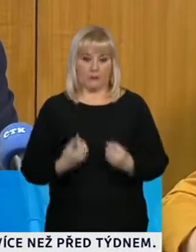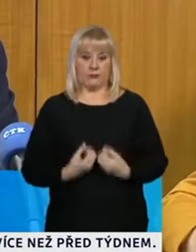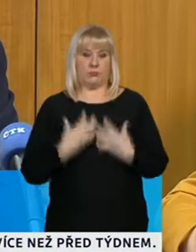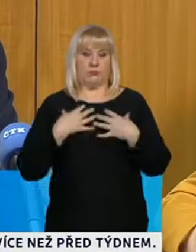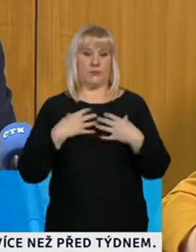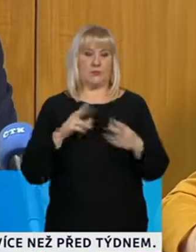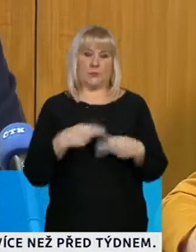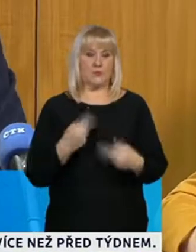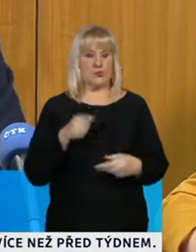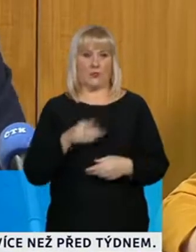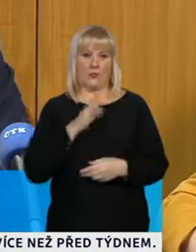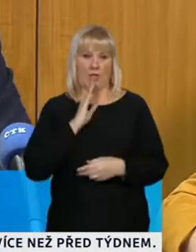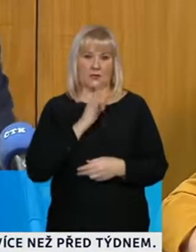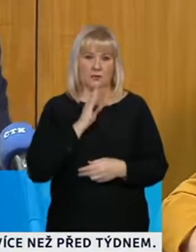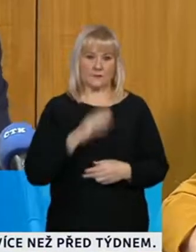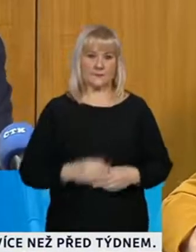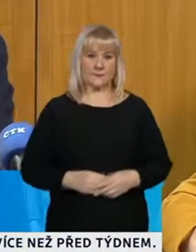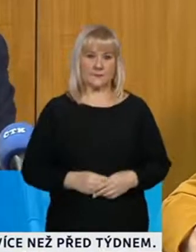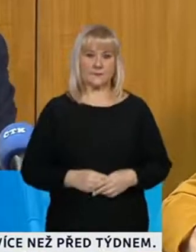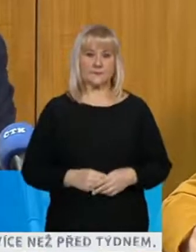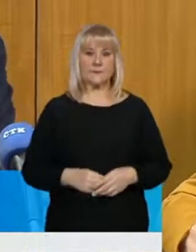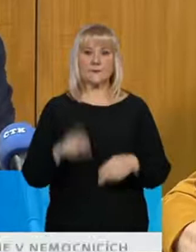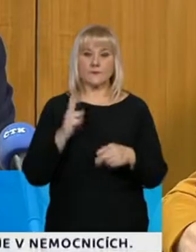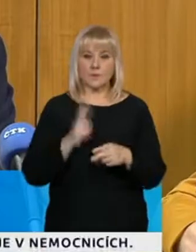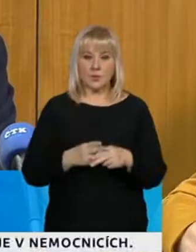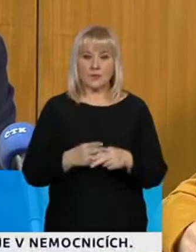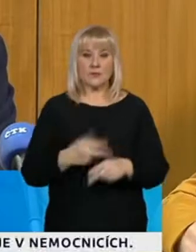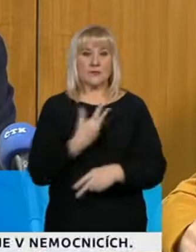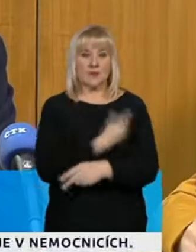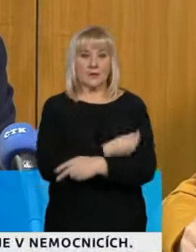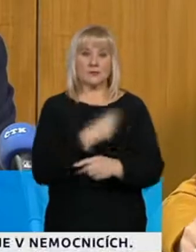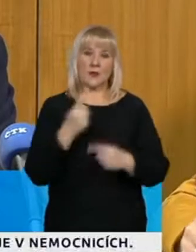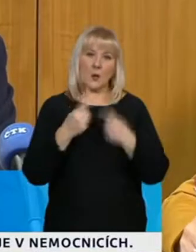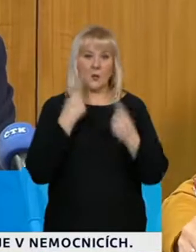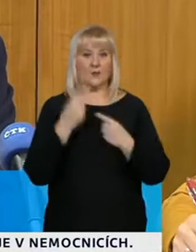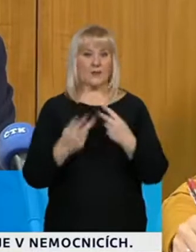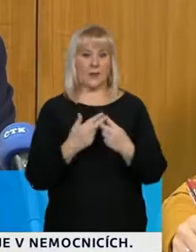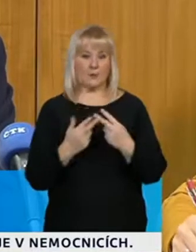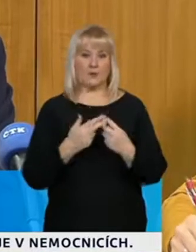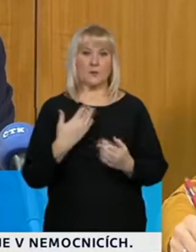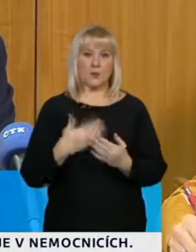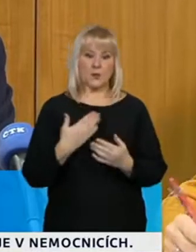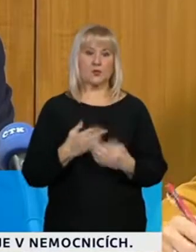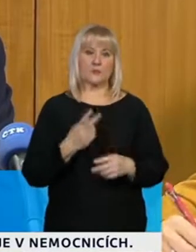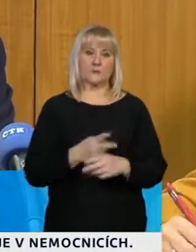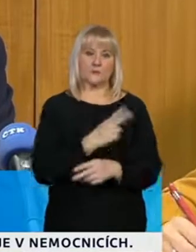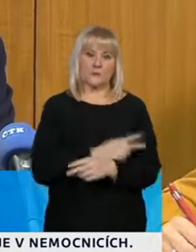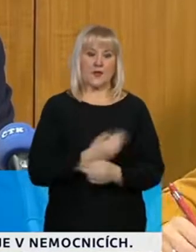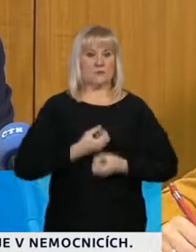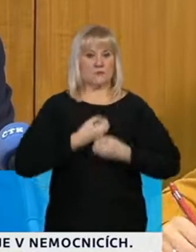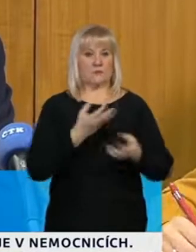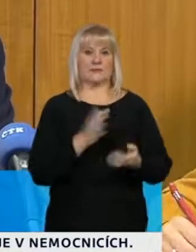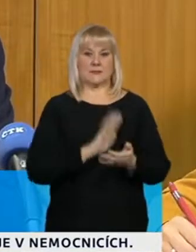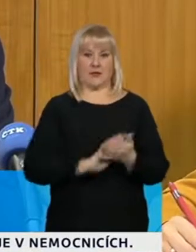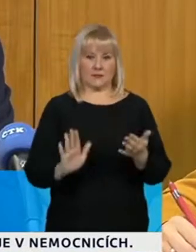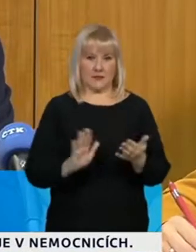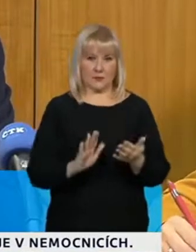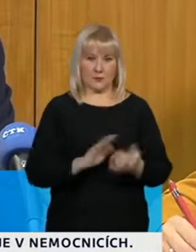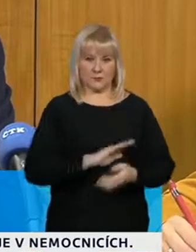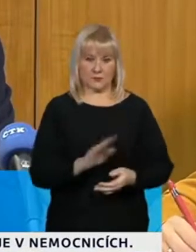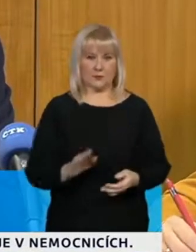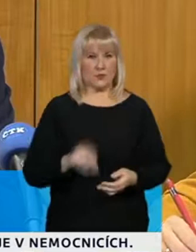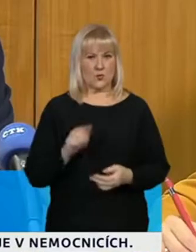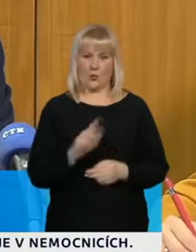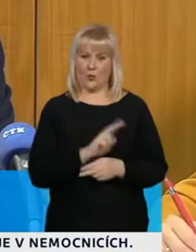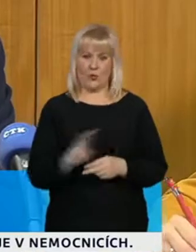To je lež. Poslední. Vakcína je nebezpečná a proto ji stát distribuje všem a zadarmo. Tak to je už